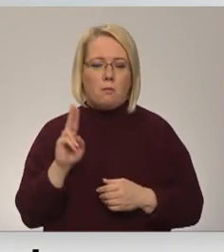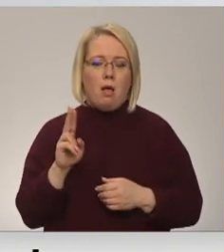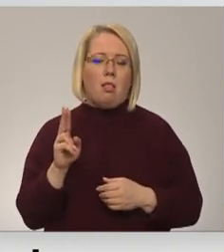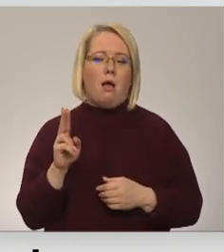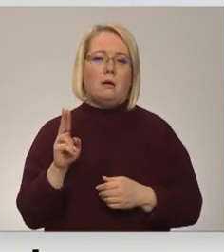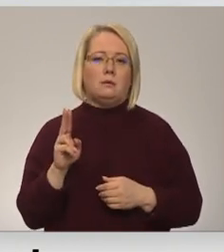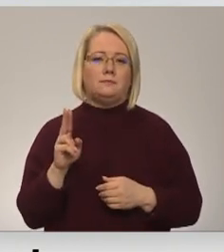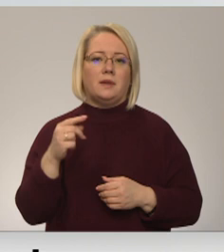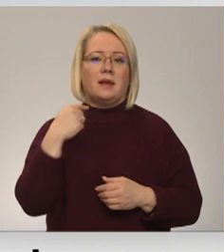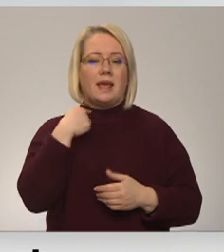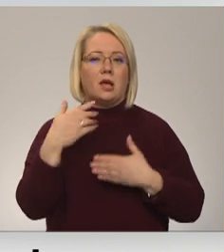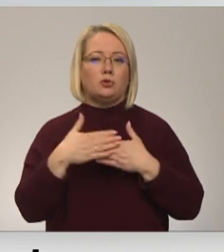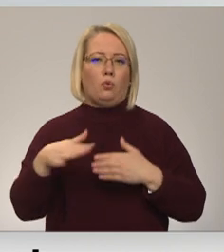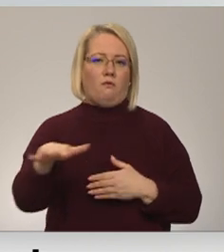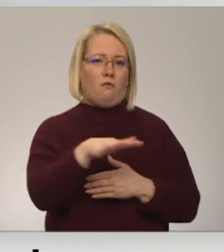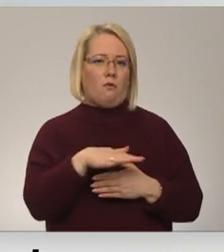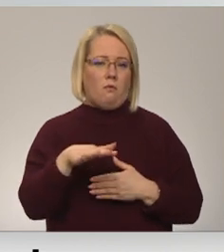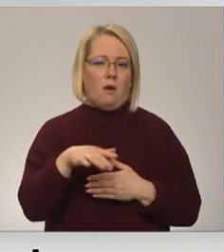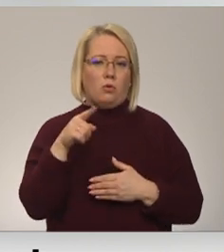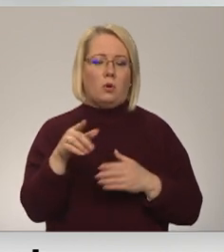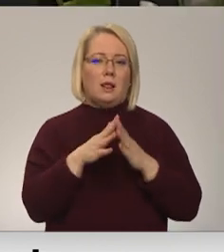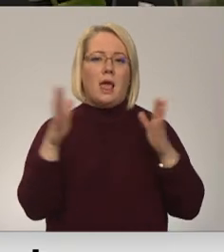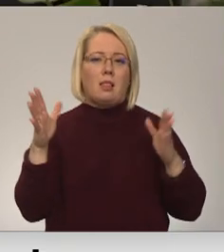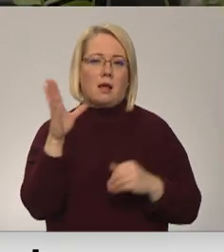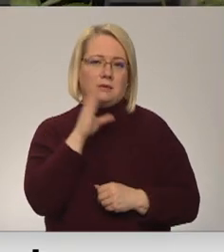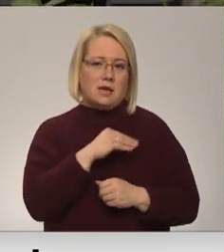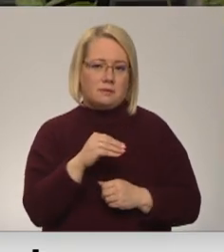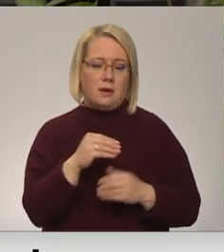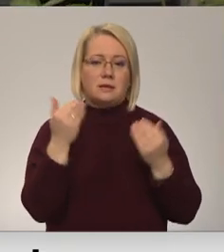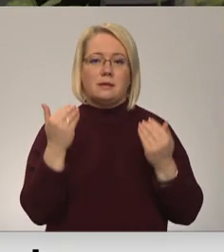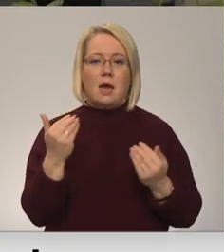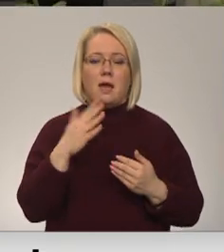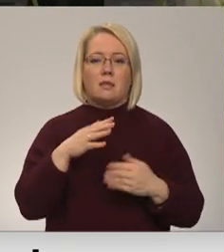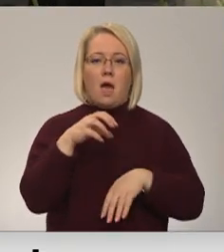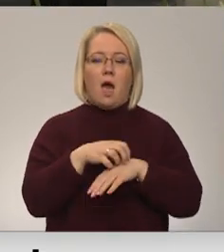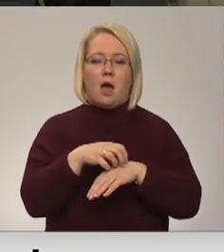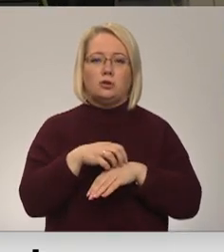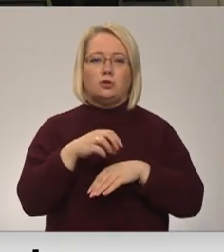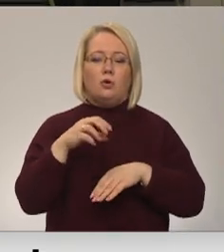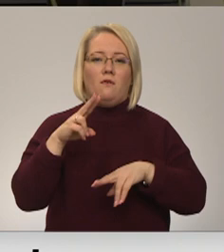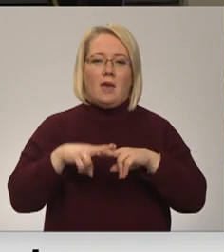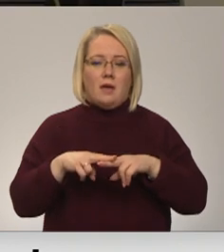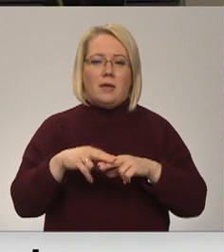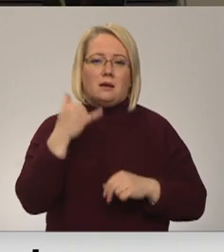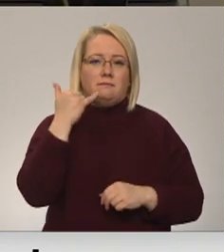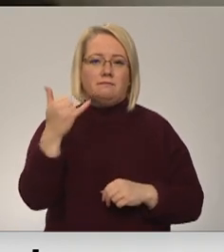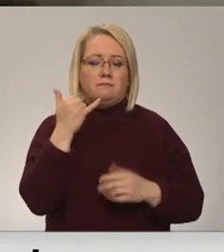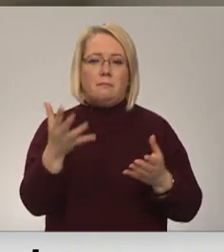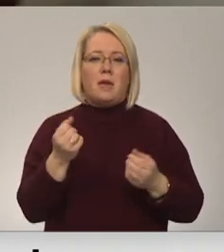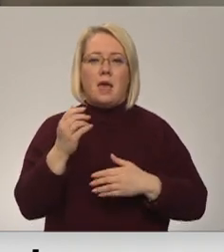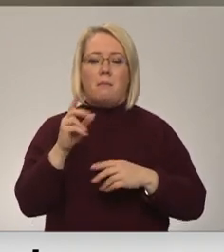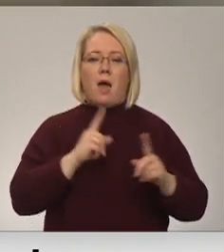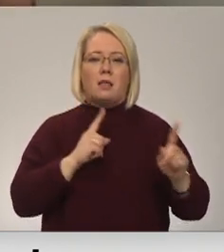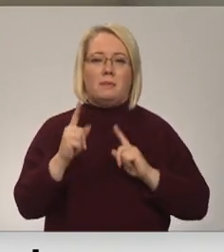Rīgas tūmā lielākas iespējas. Šobrīd ārsta praksē streņšos pacients zvanus pieņem administrātori.